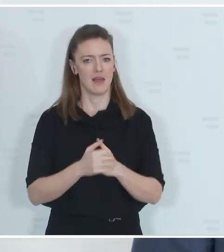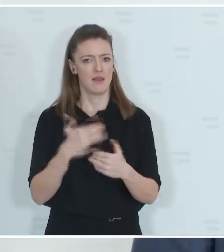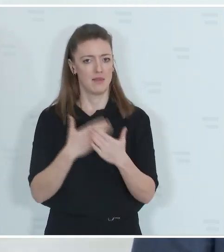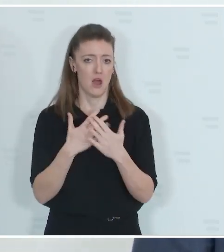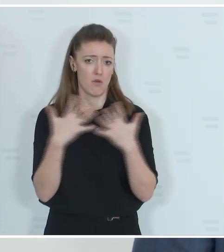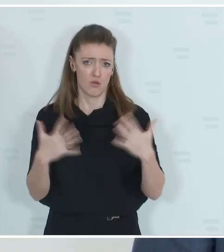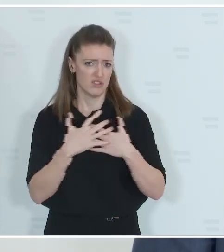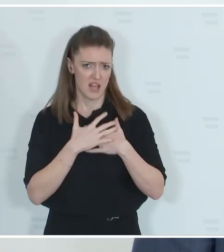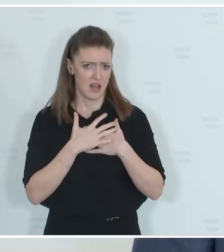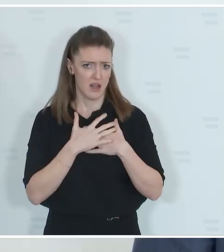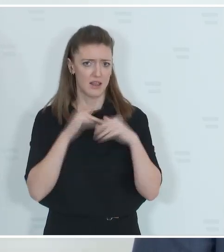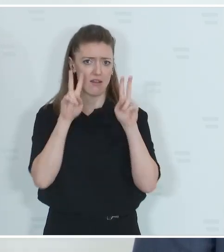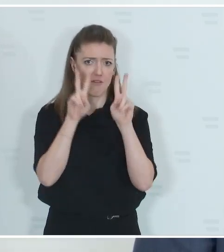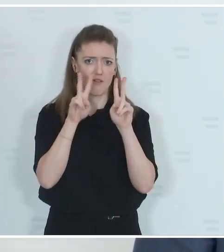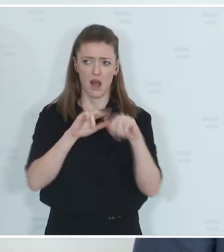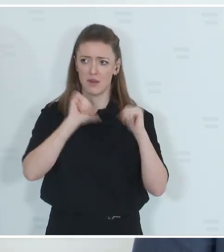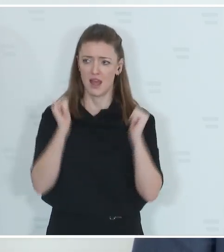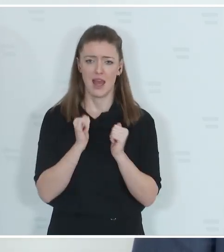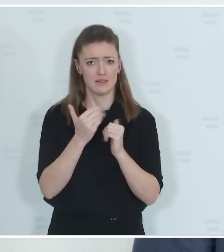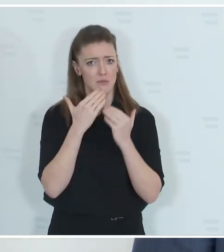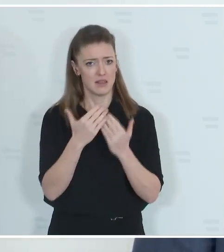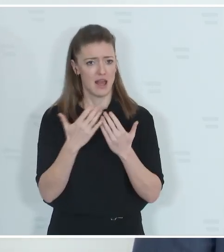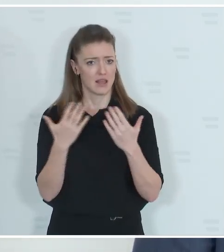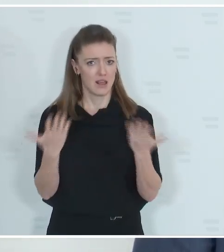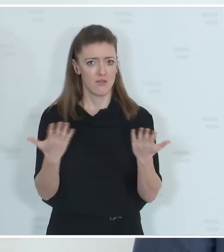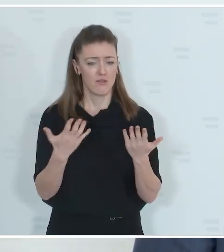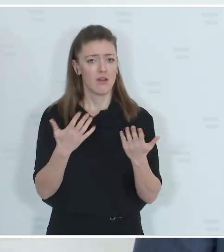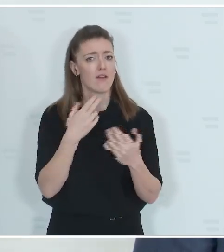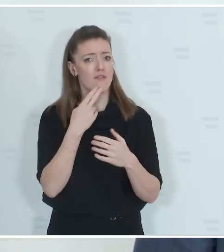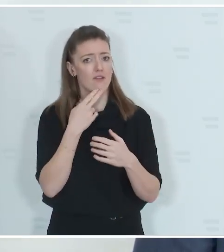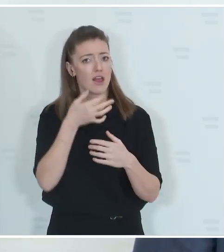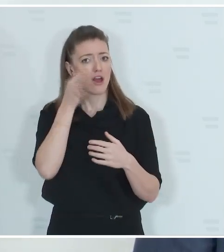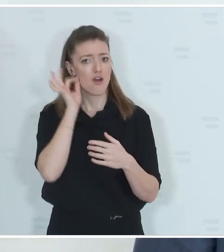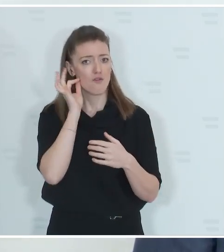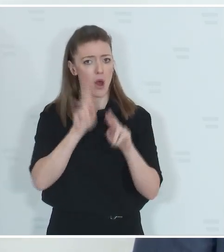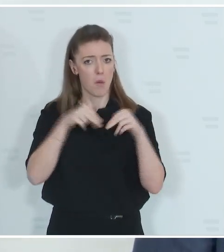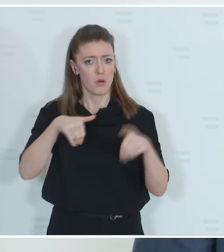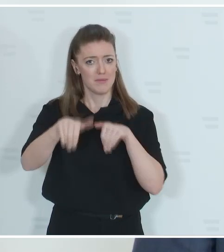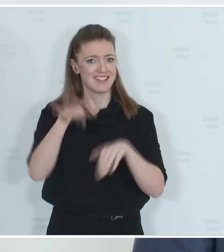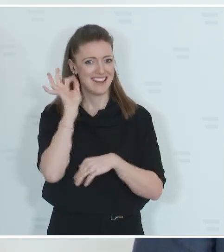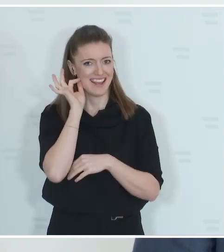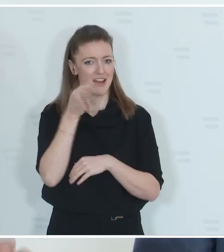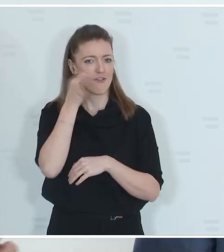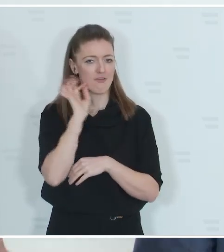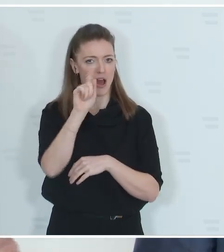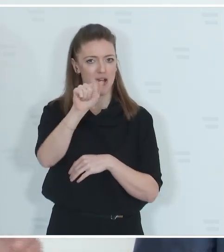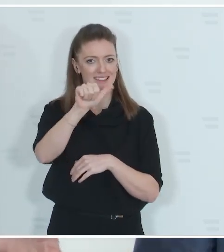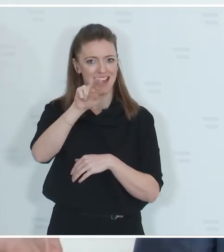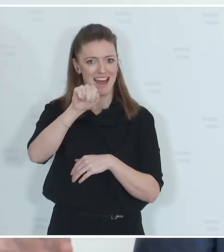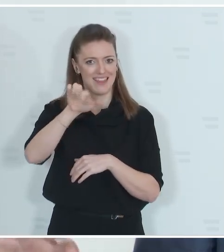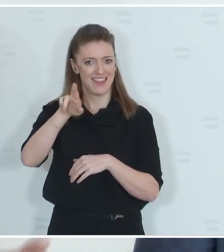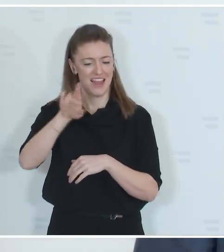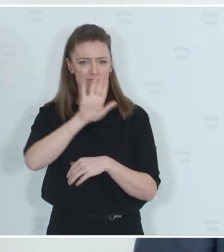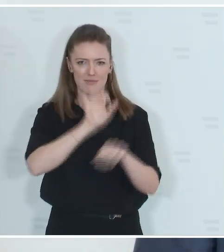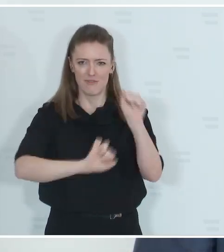mir wirklich ein Anliegen, mich ganz herzlich zu bedanken bei der Frau Bundesministerin Claudia Tanner, unserer Verteidigungsministerin, weil derzeit